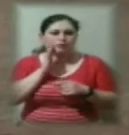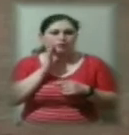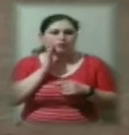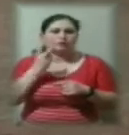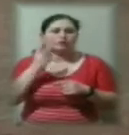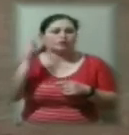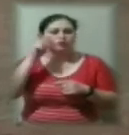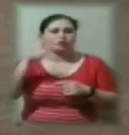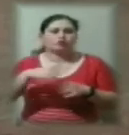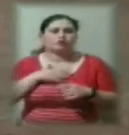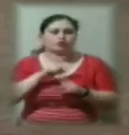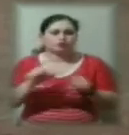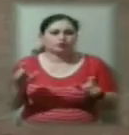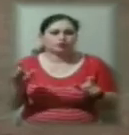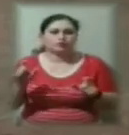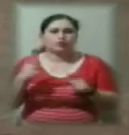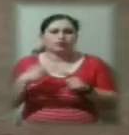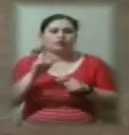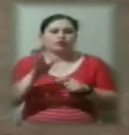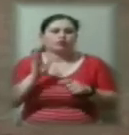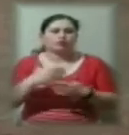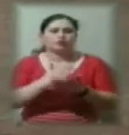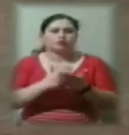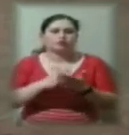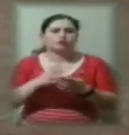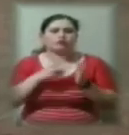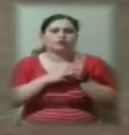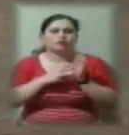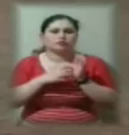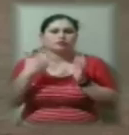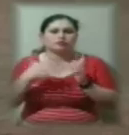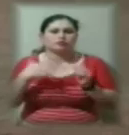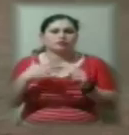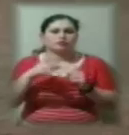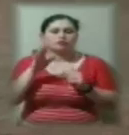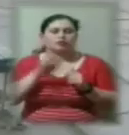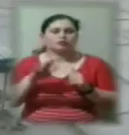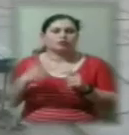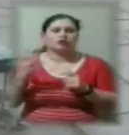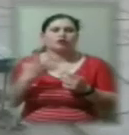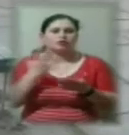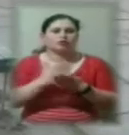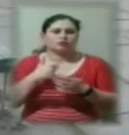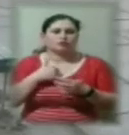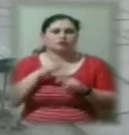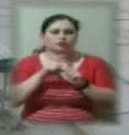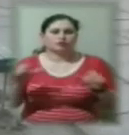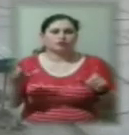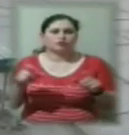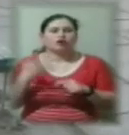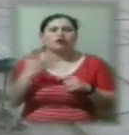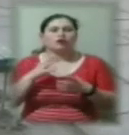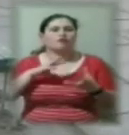школі. Вона буде обслуговувати 850 дітей, які є у нас в школі. Яка загальна ситуація в